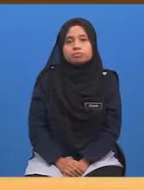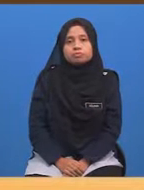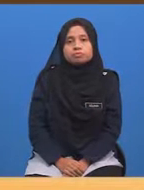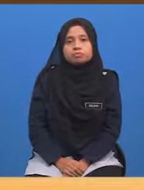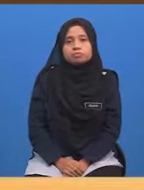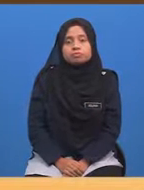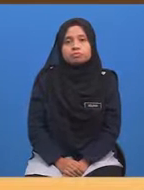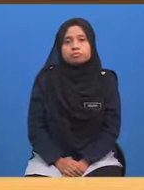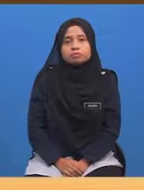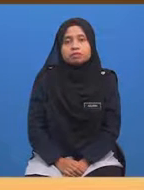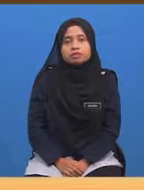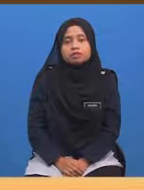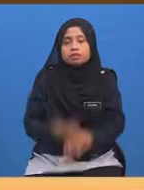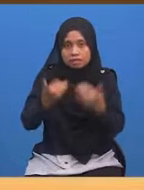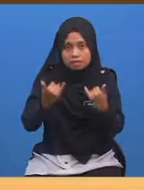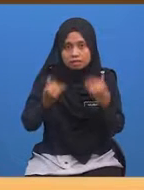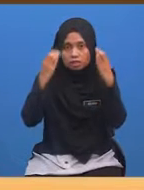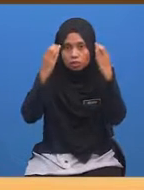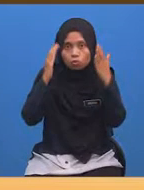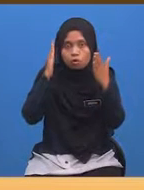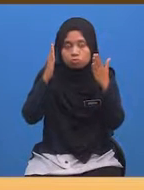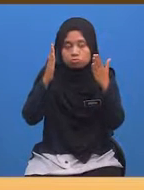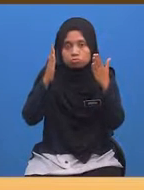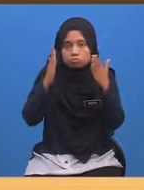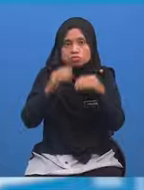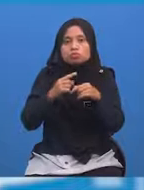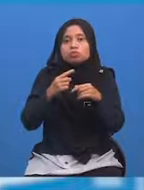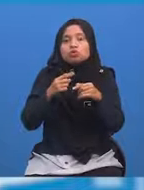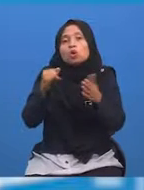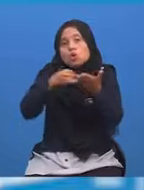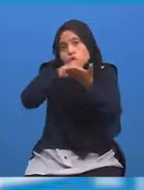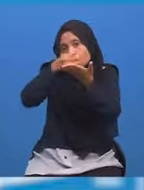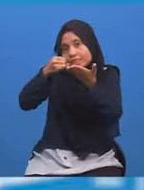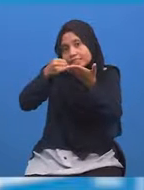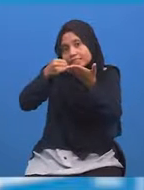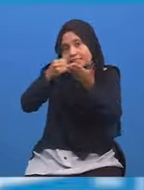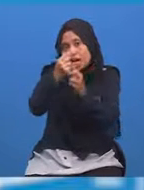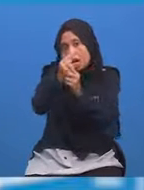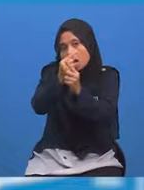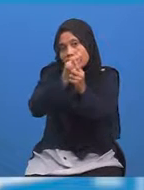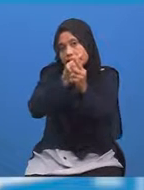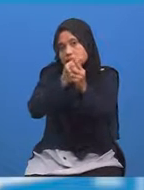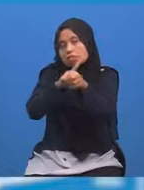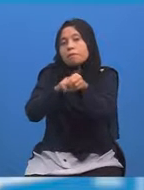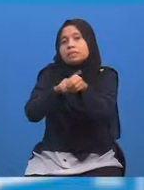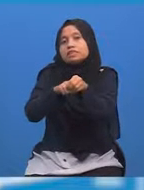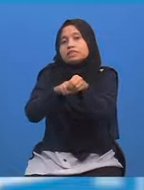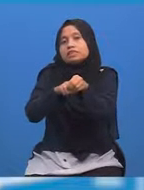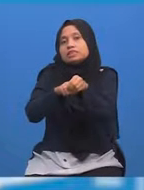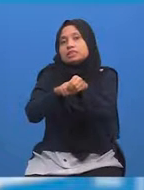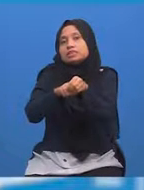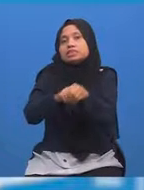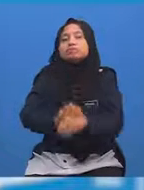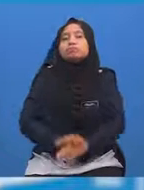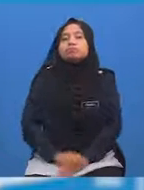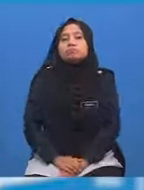Sekarang Sekarang cikgu sarankan Kamu lukis garis masa Seperti ini Terlebih